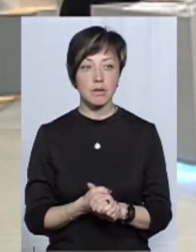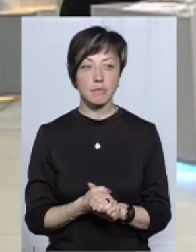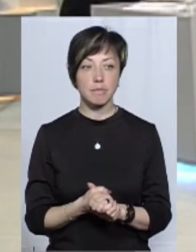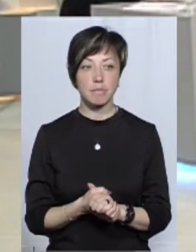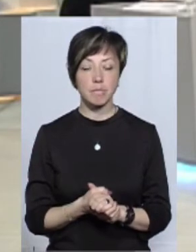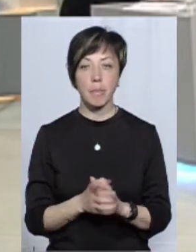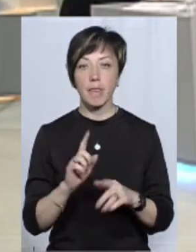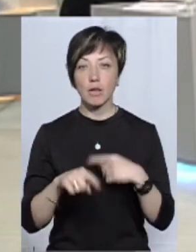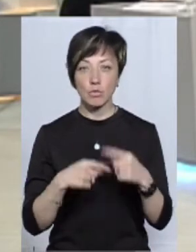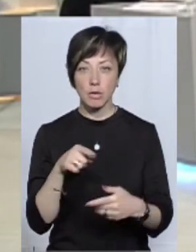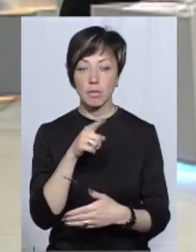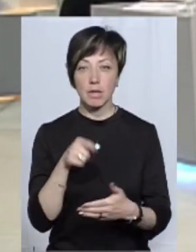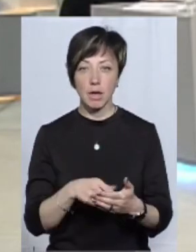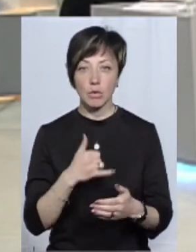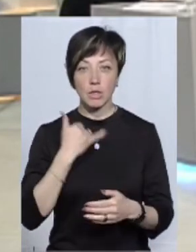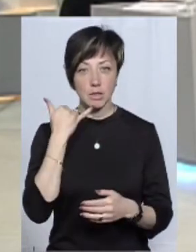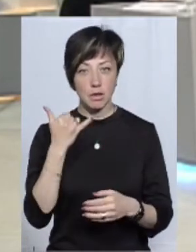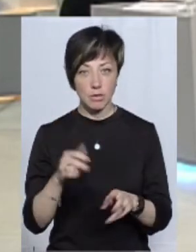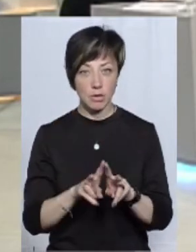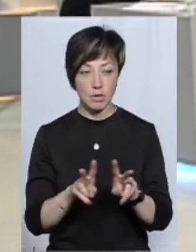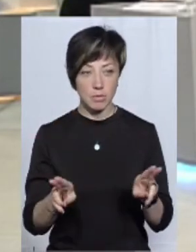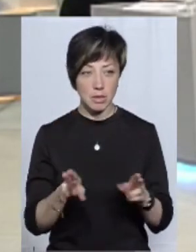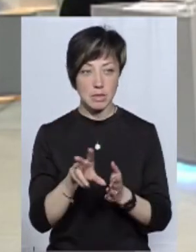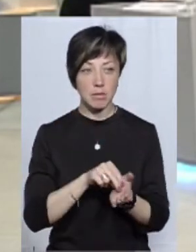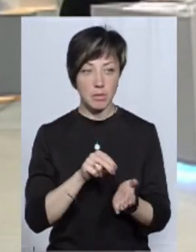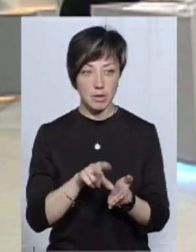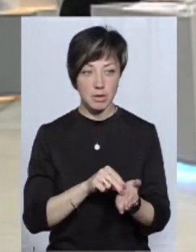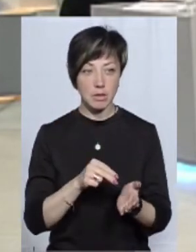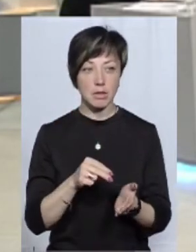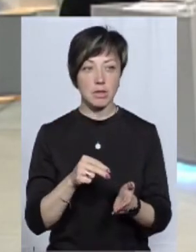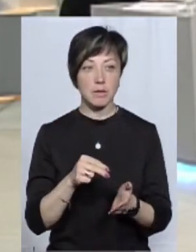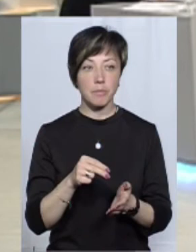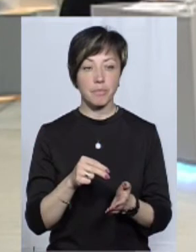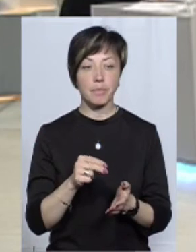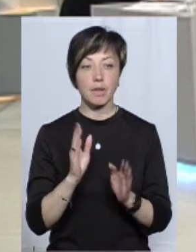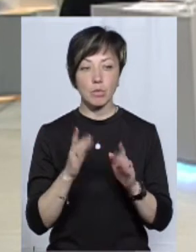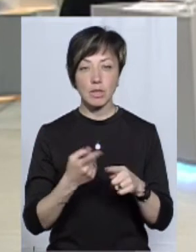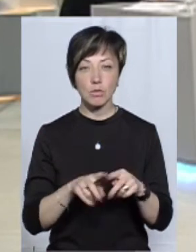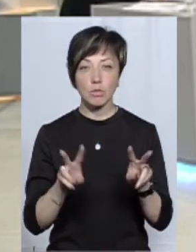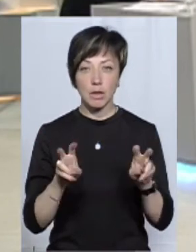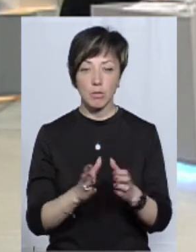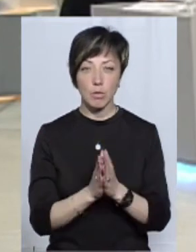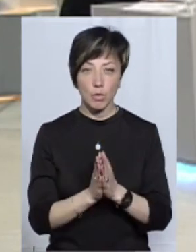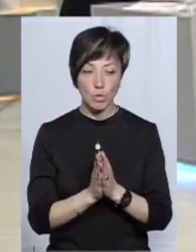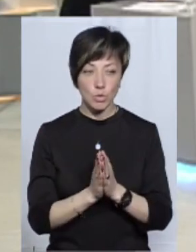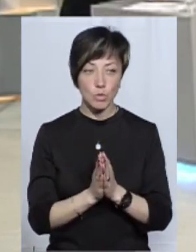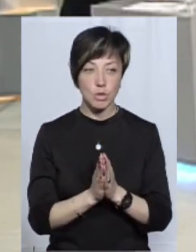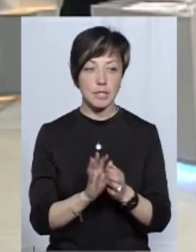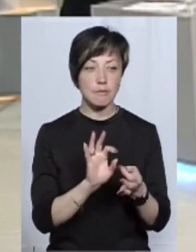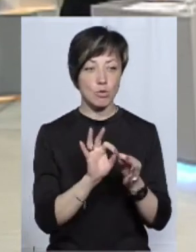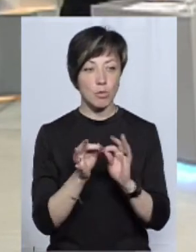поговоримо, бо буквально наступне питання, у нас було телефонне, ми записували телефонне запитання, якраз було на цю тему. Тобто попрошу зараз